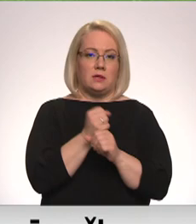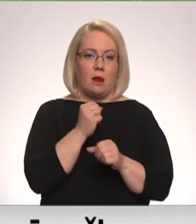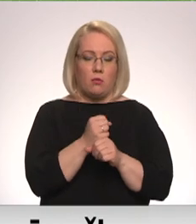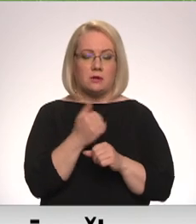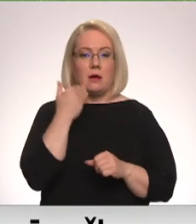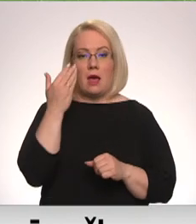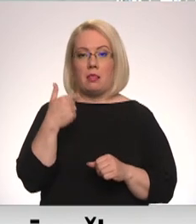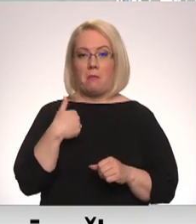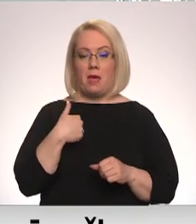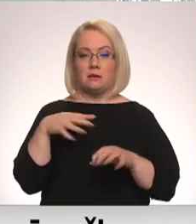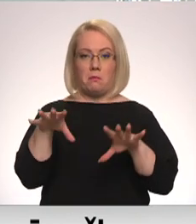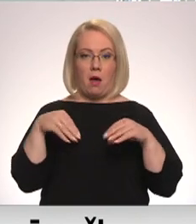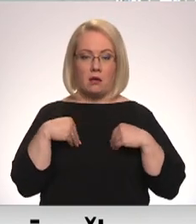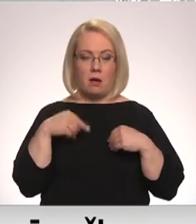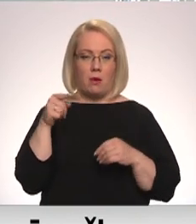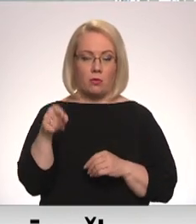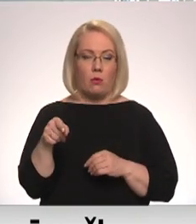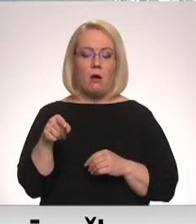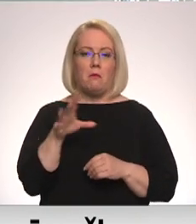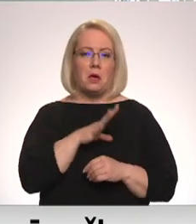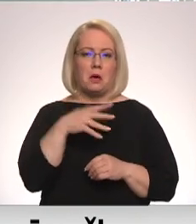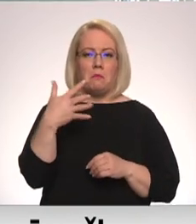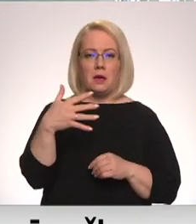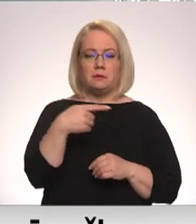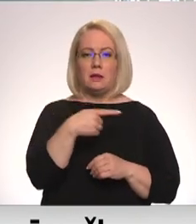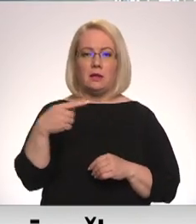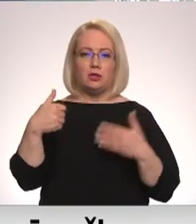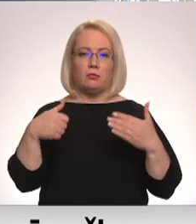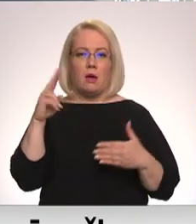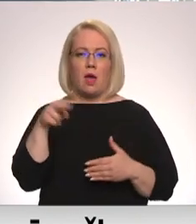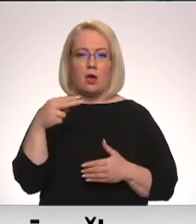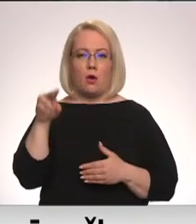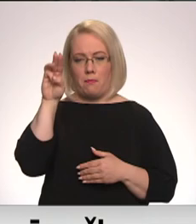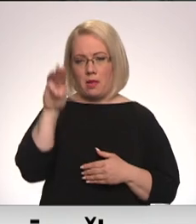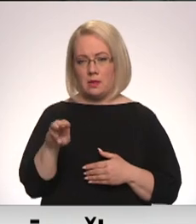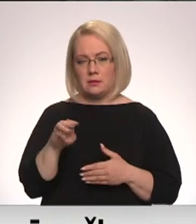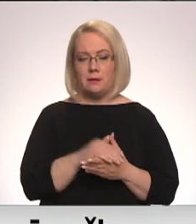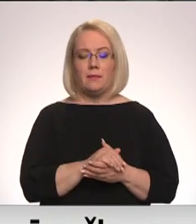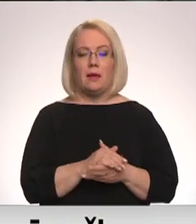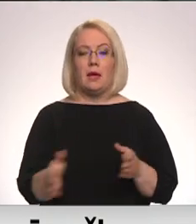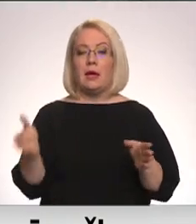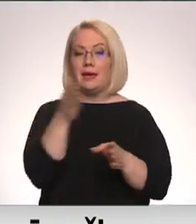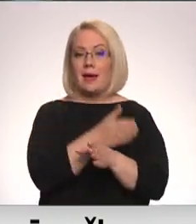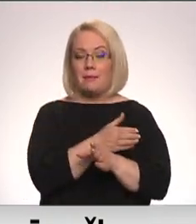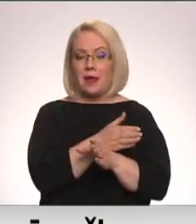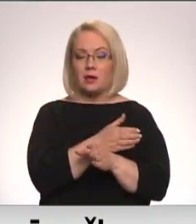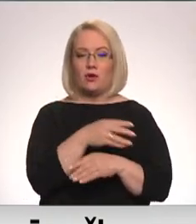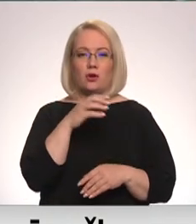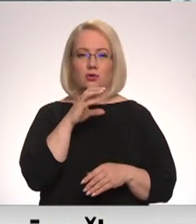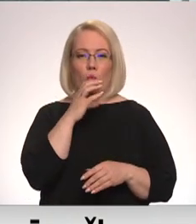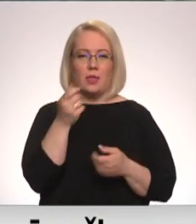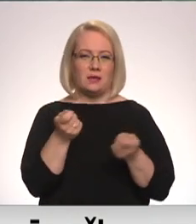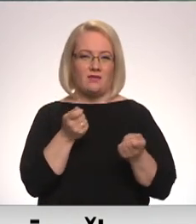pārņēmām, tas bija 50 līdz 60 eiro. Mēnesīgi? Jā. Iepriekšējies īslīdzas ūdens